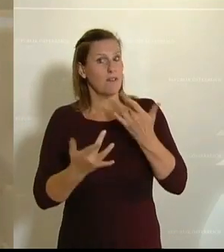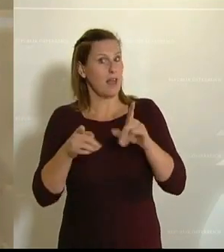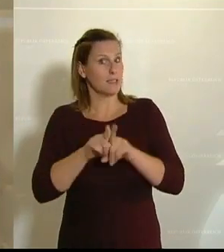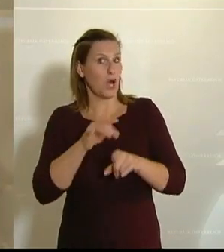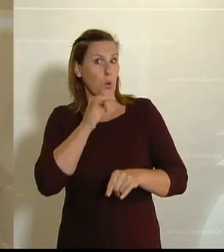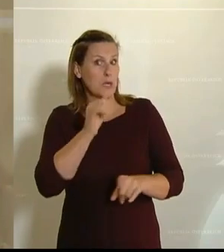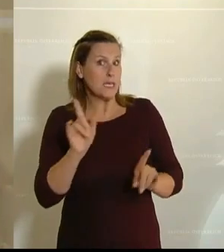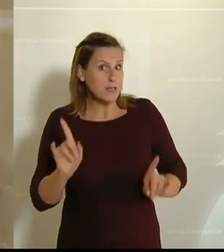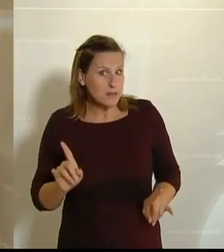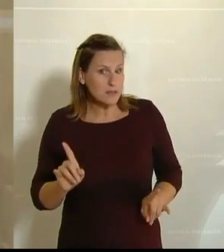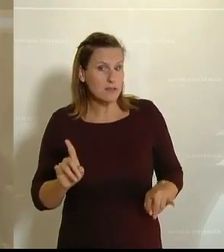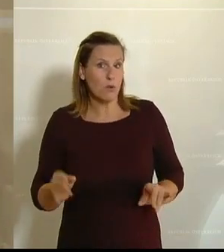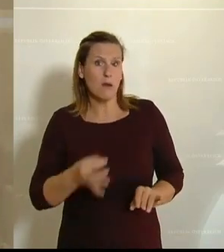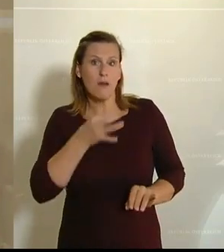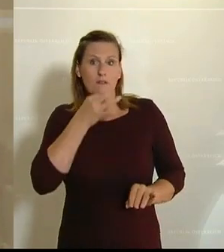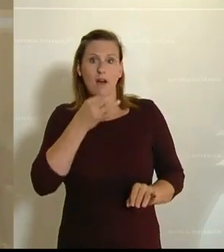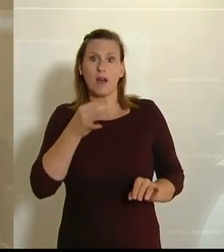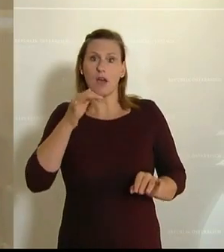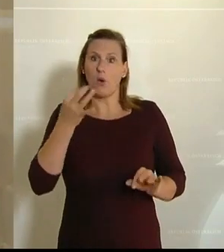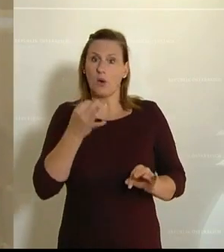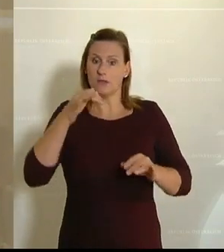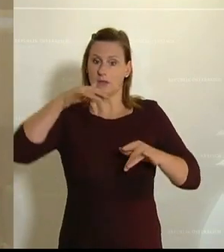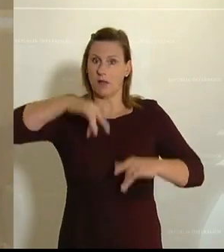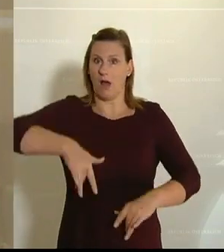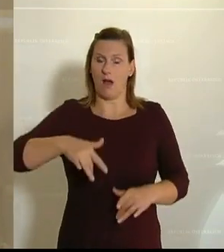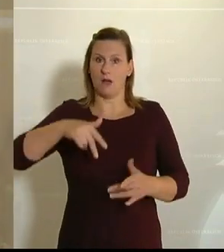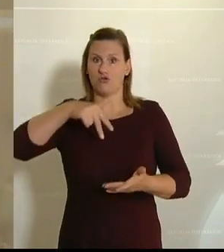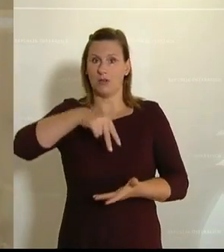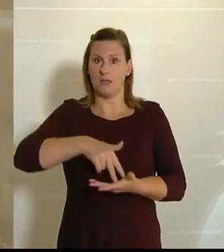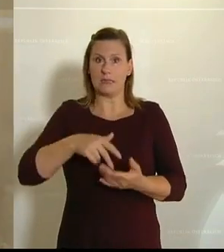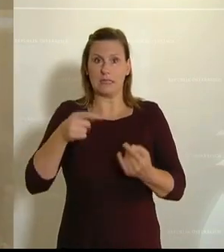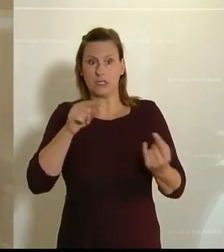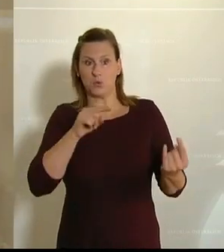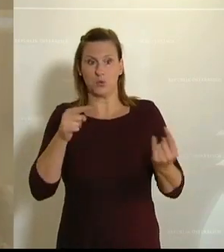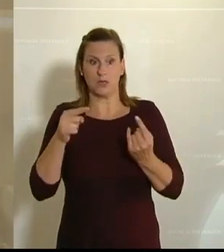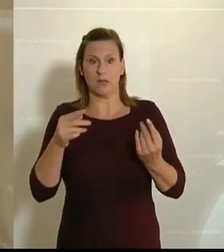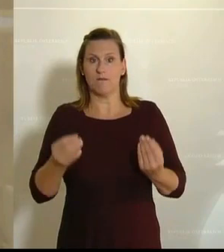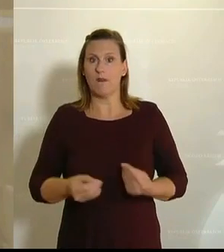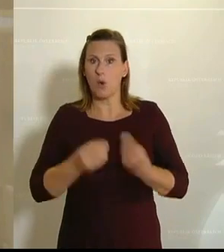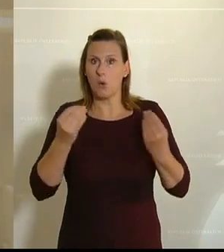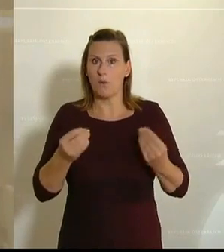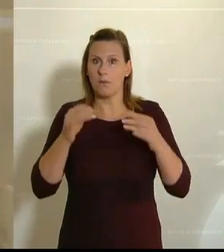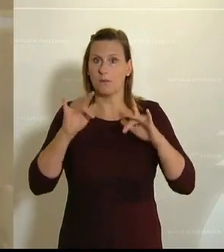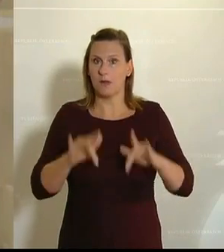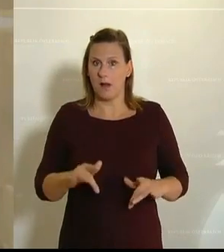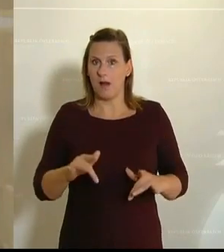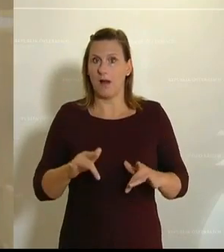weil die Frage ist, warum stehen wir heute eigentlich hier und diskutieren oder sagen wir, haben die